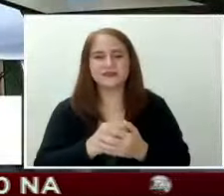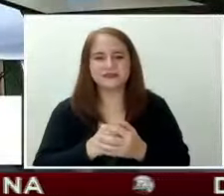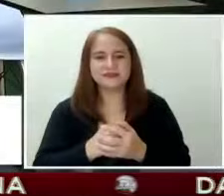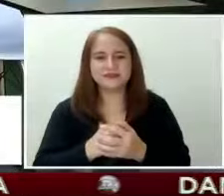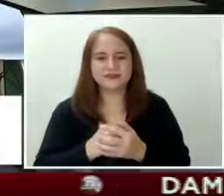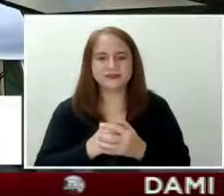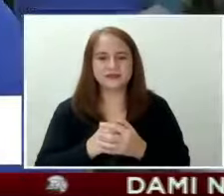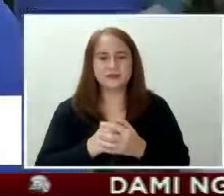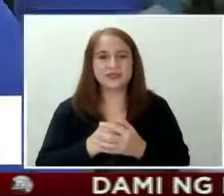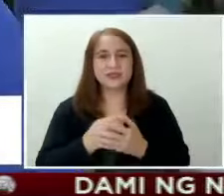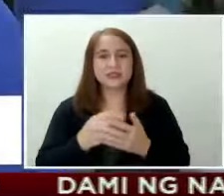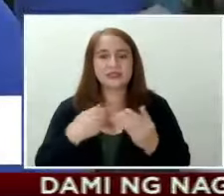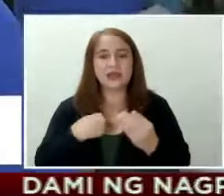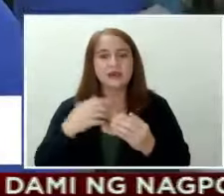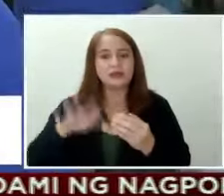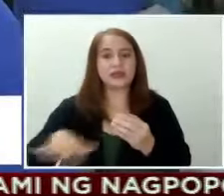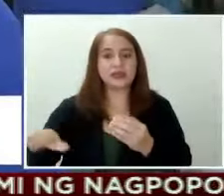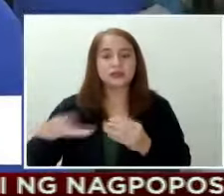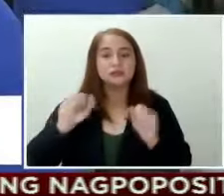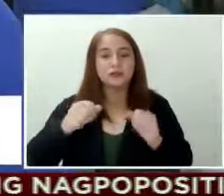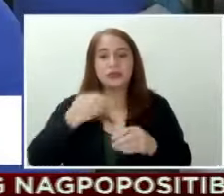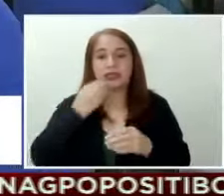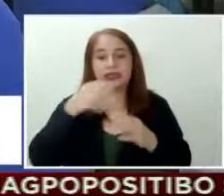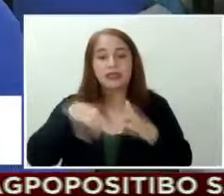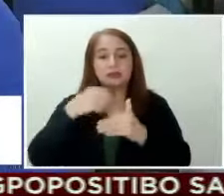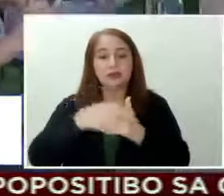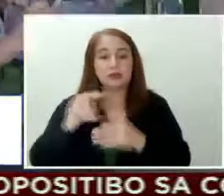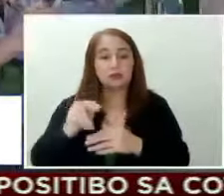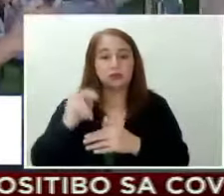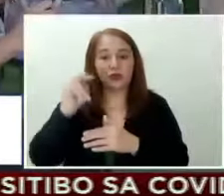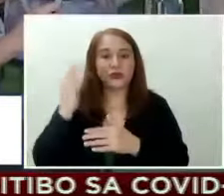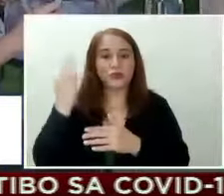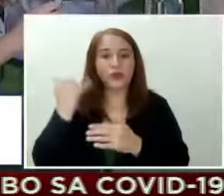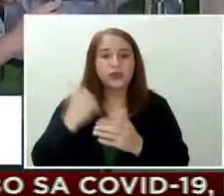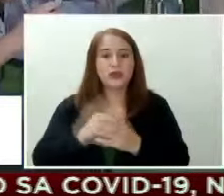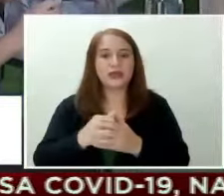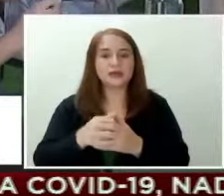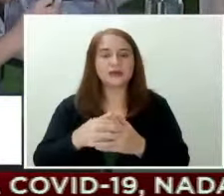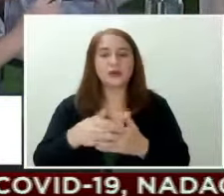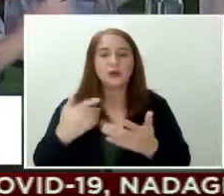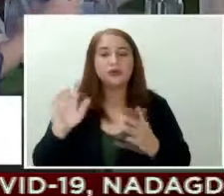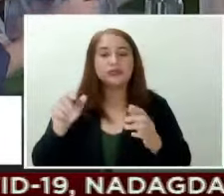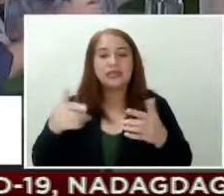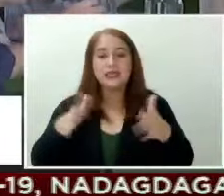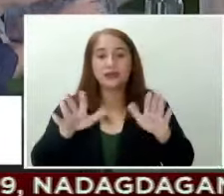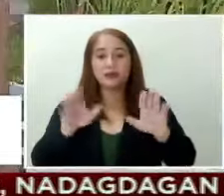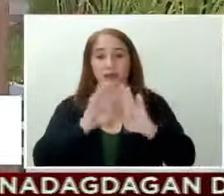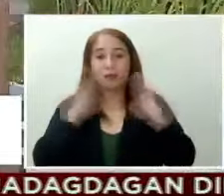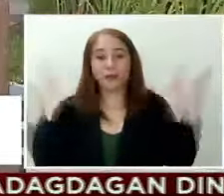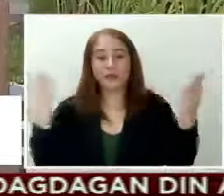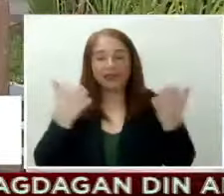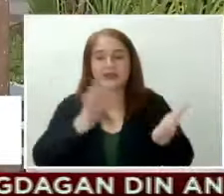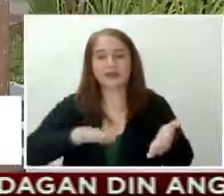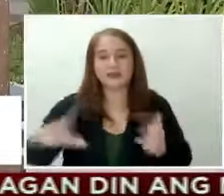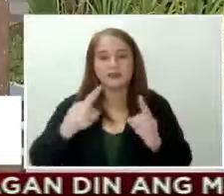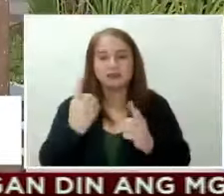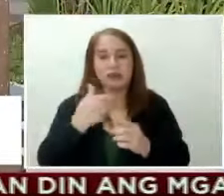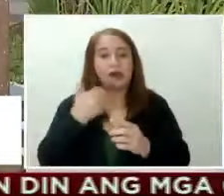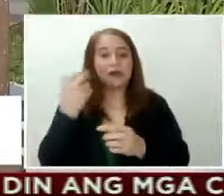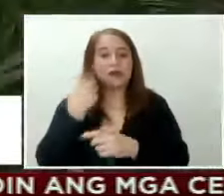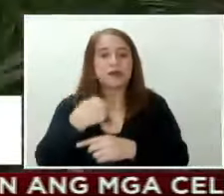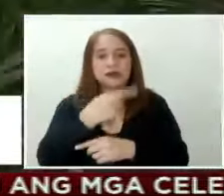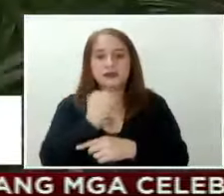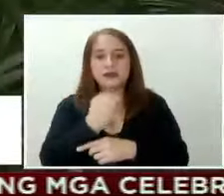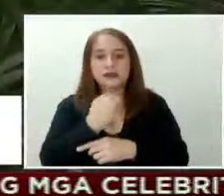Naglagay ng pwesto makakainan sa labas ng SM North dahil al fresco dining lang ang pinapayagan. Ang ibang restaurants sa Sky